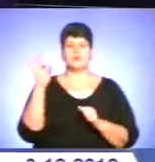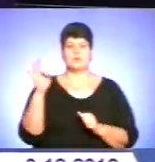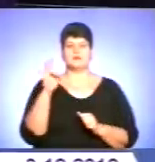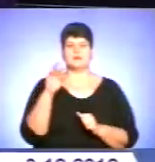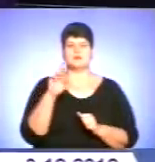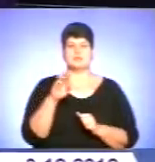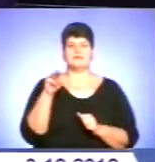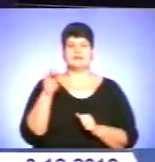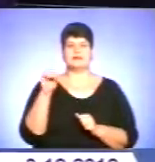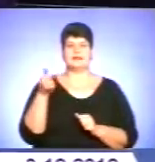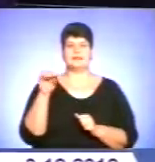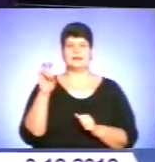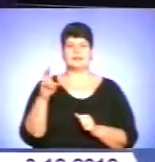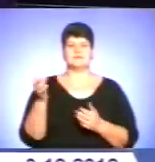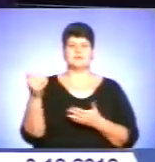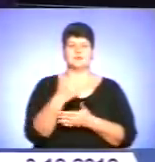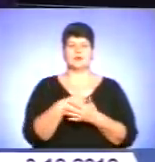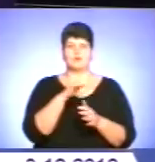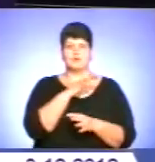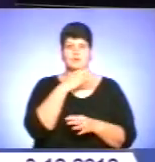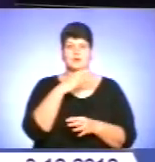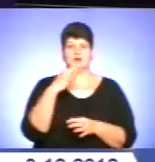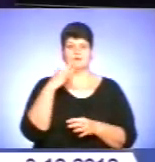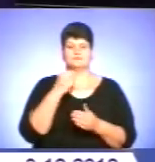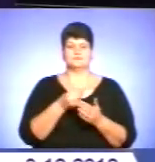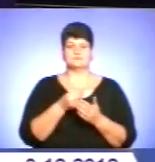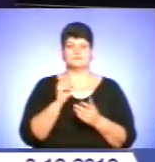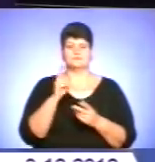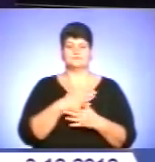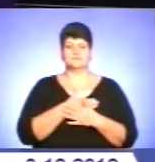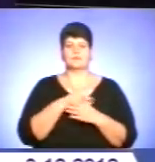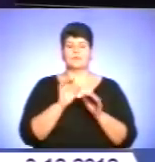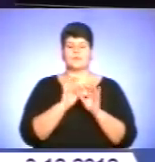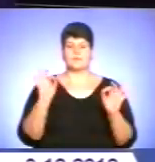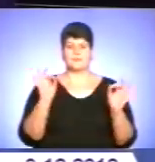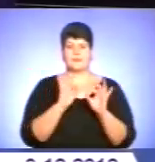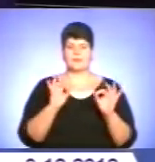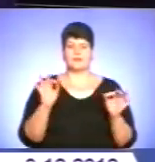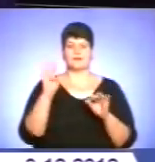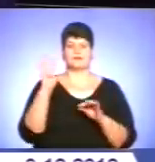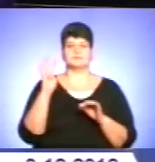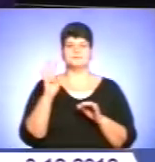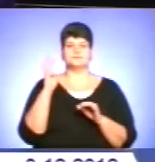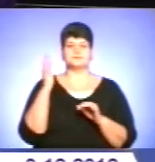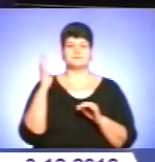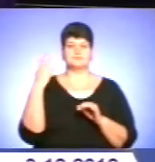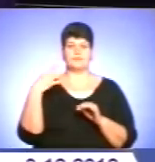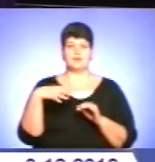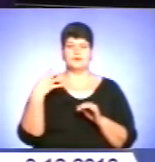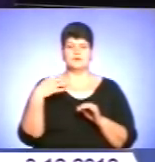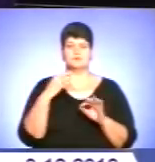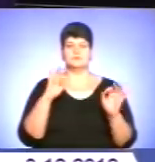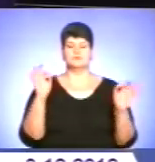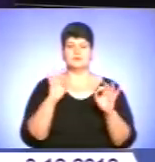Таленків, зібрав чимало поціновувачів музики. Чотири десятки музикантів, майже сто виконаних творів, багато приємних